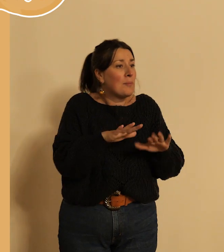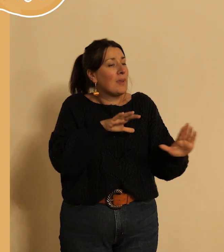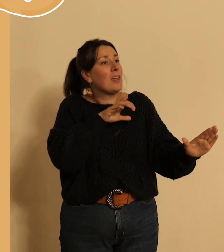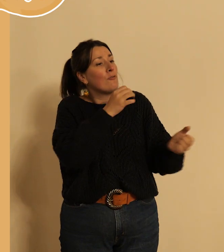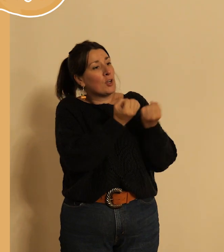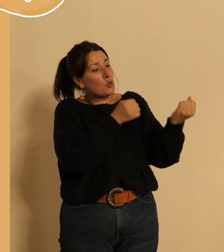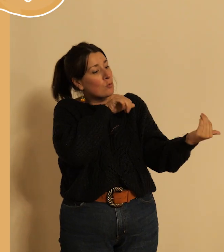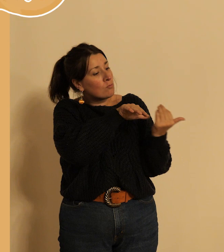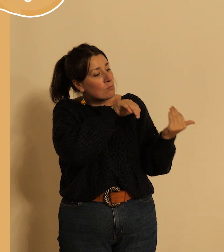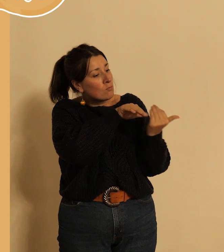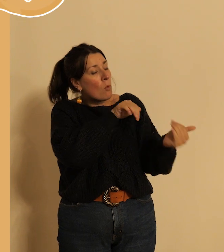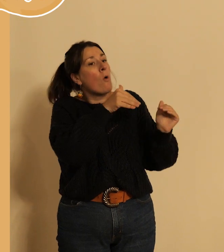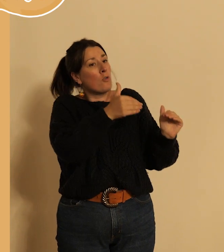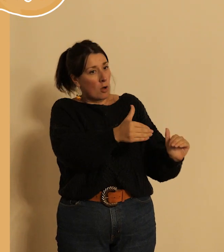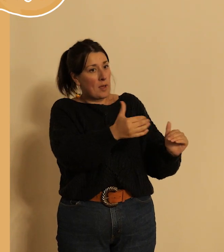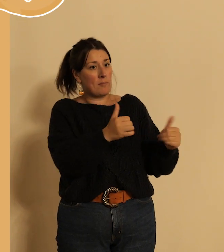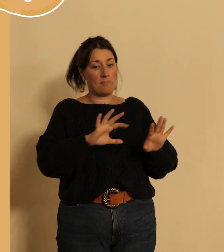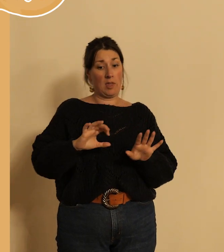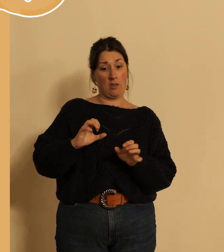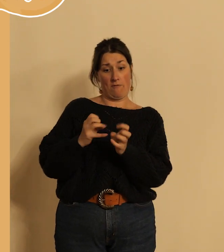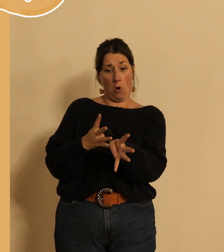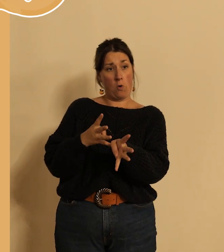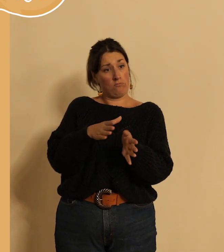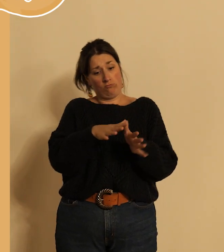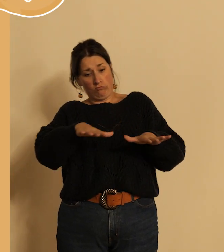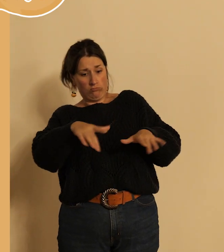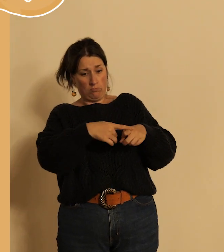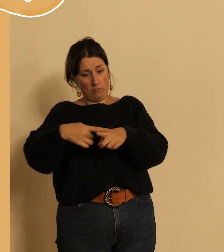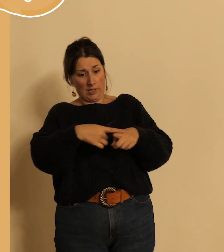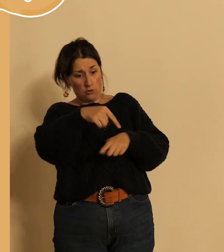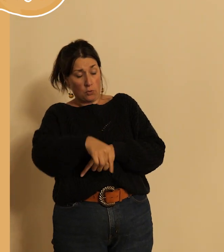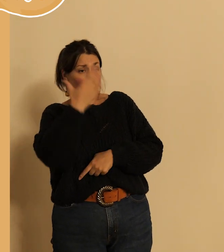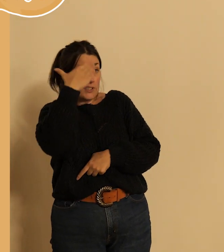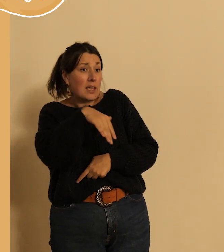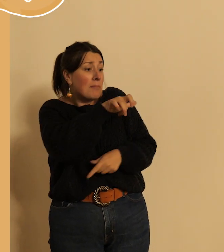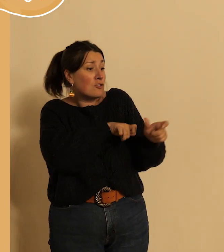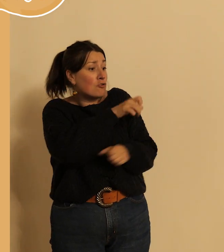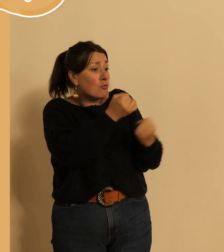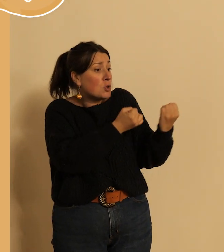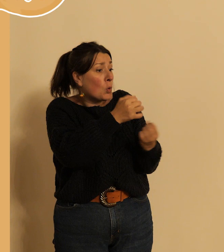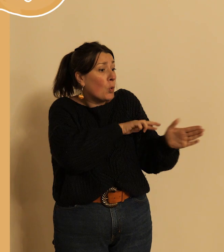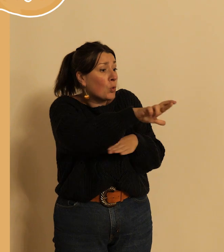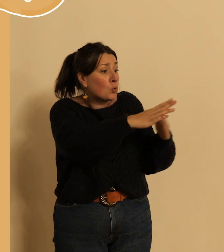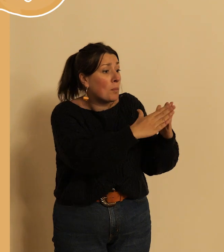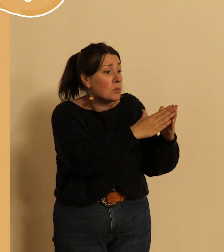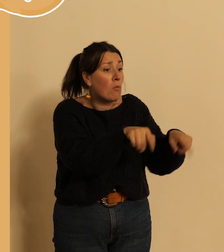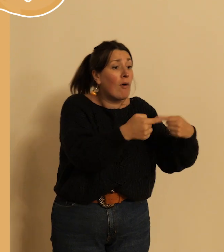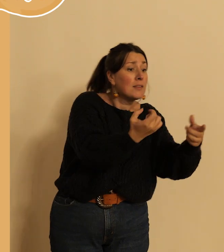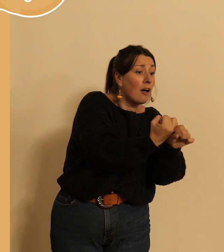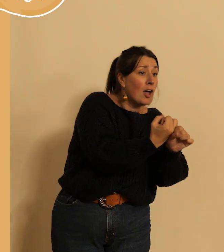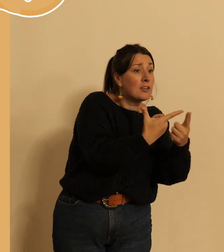pas les voitures parce qu'on peut toujours avoir besoin de rentrer chez eux même dans les quartiers piétons on vous a vu qu'on a élargi le quartier piéton on a intégré la place